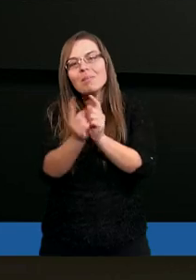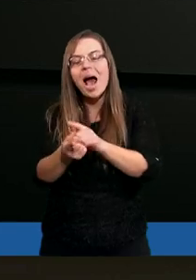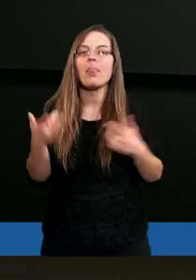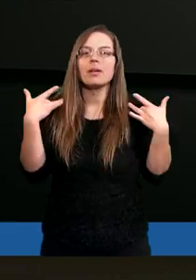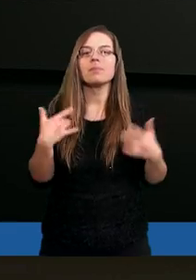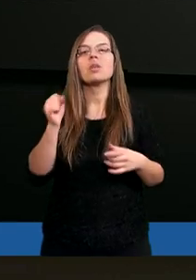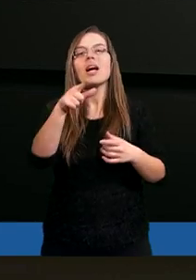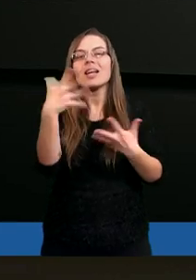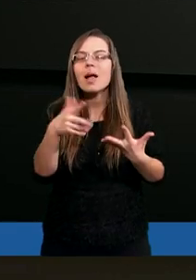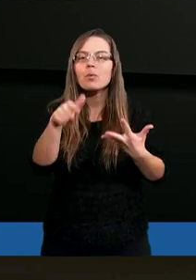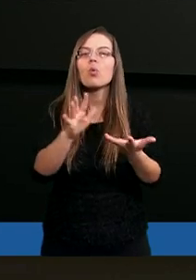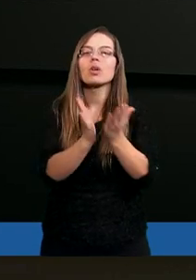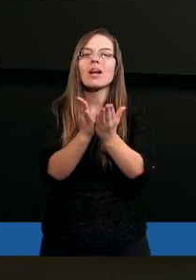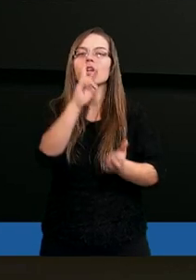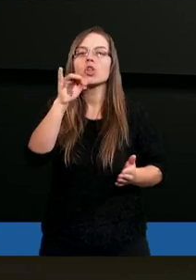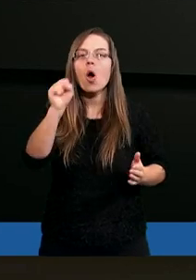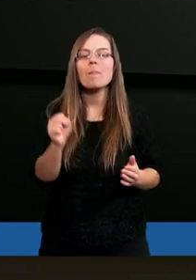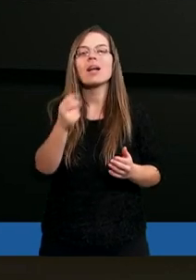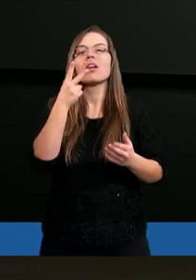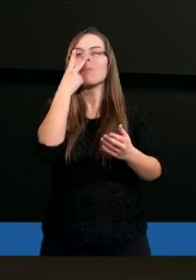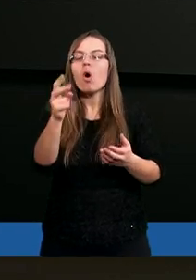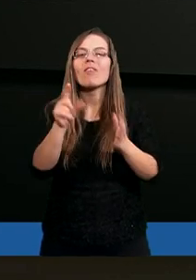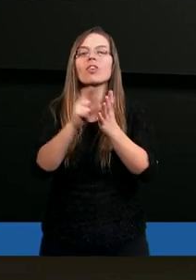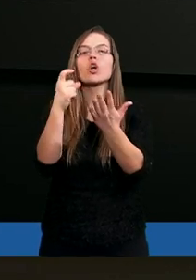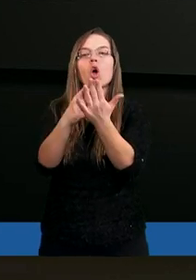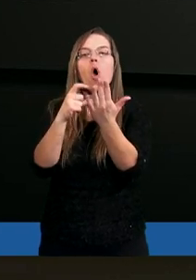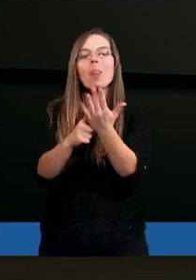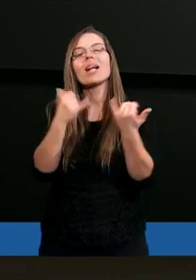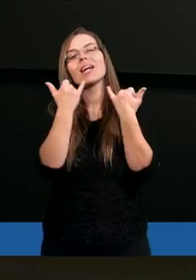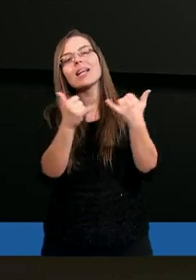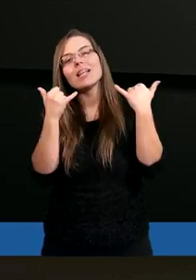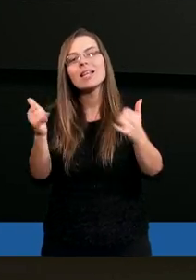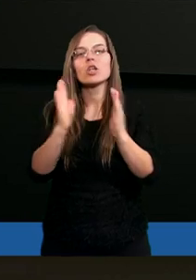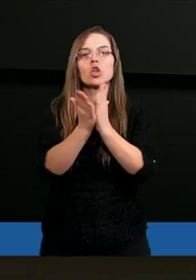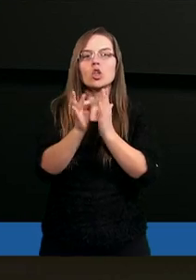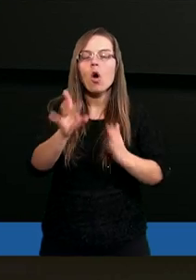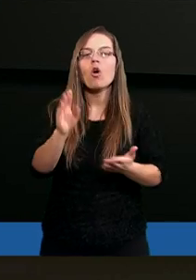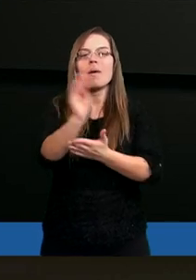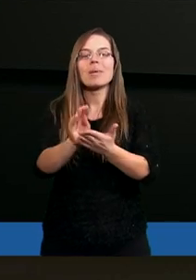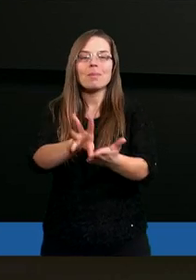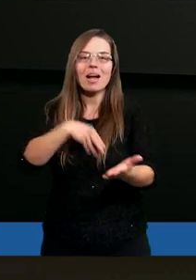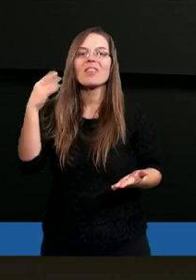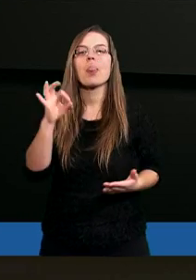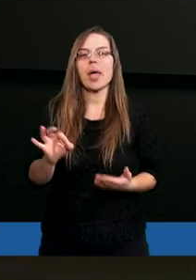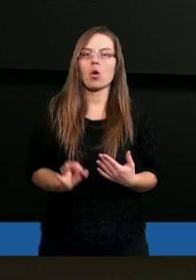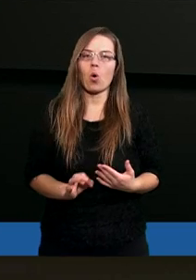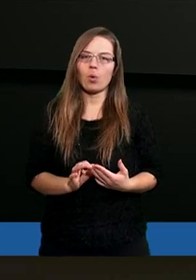chcemy na tą księgę Hioba spojrzeć dziś w kontekście innych ksiąg Pisma Świętego.